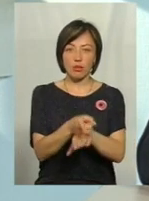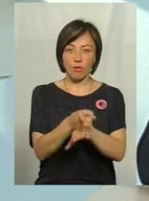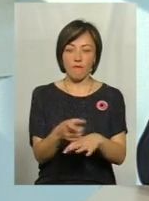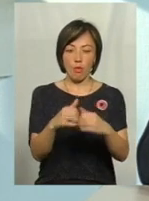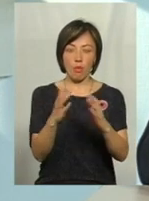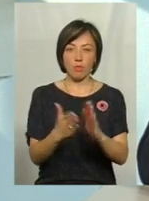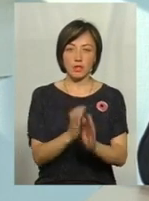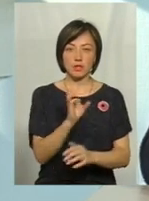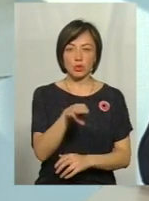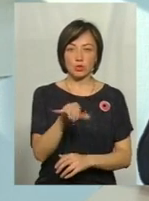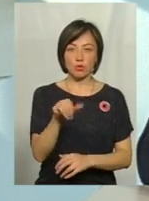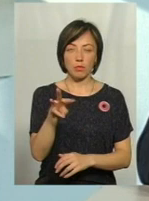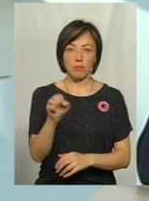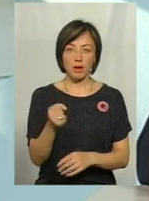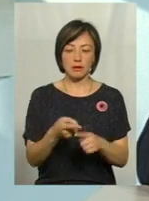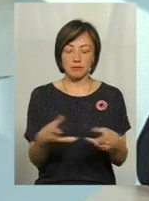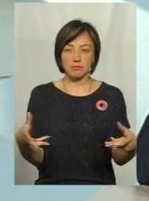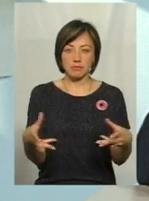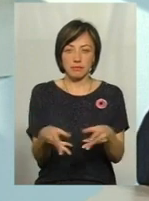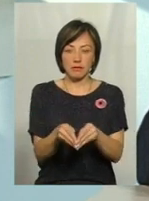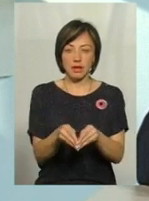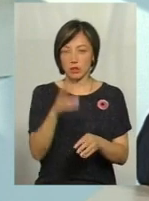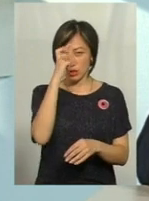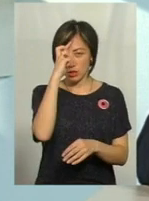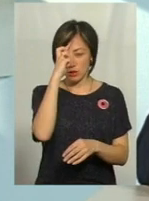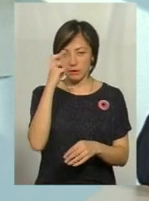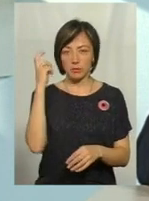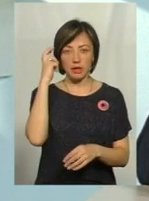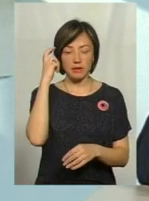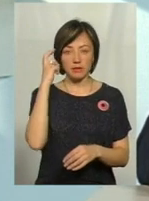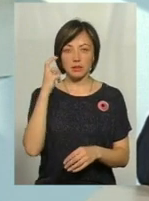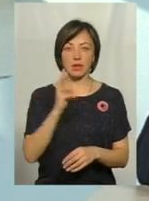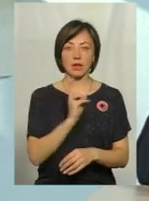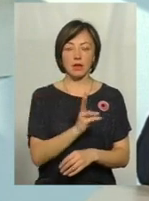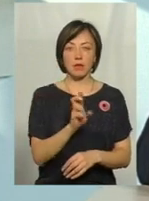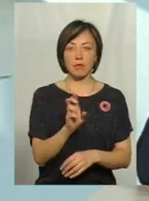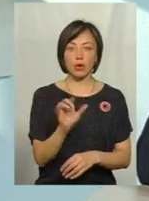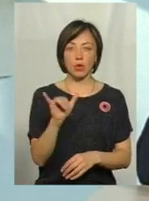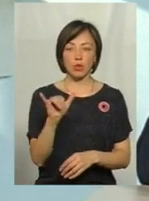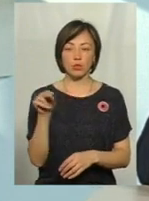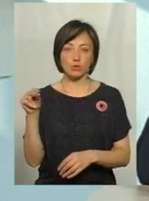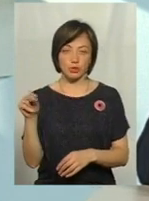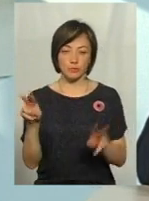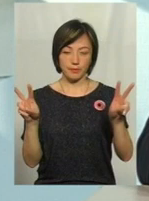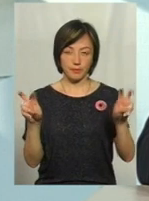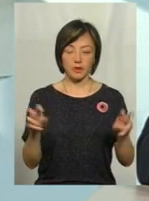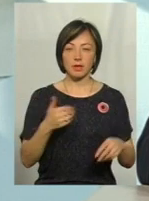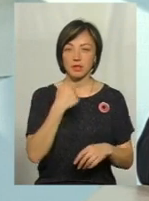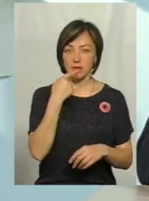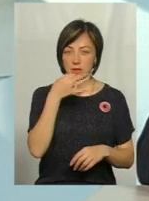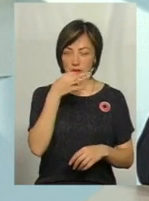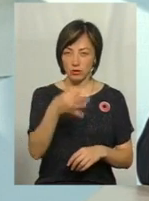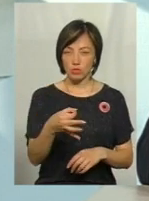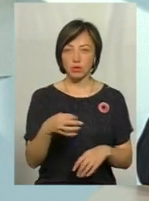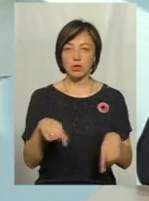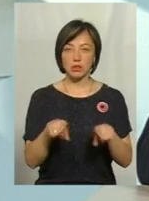Цей виріб ми виготовляємо в кооперації з державним київським КБ «Луч», і я скажу, що він також